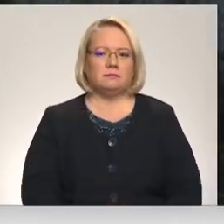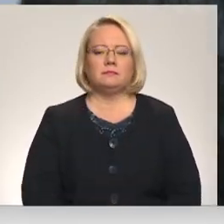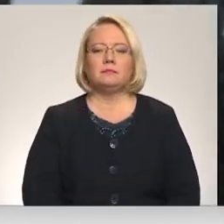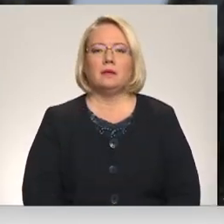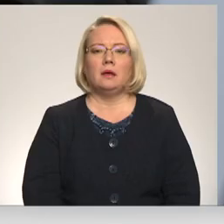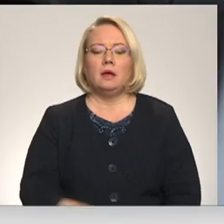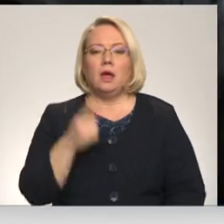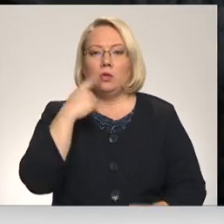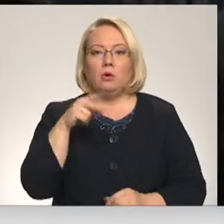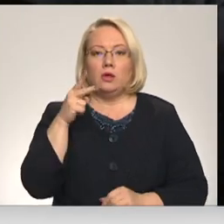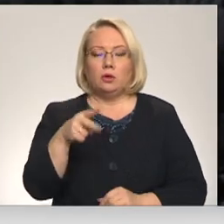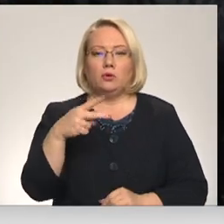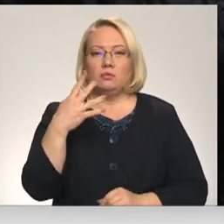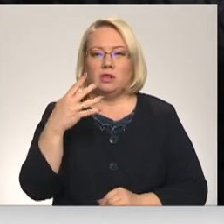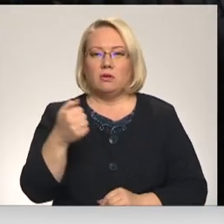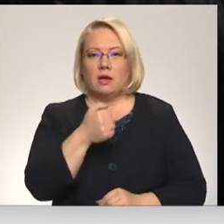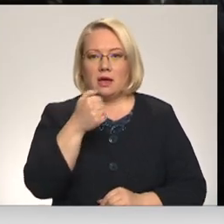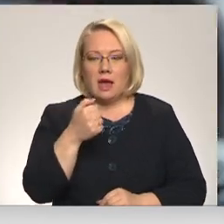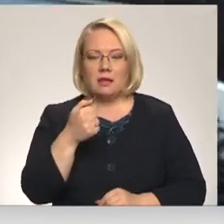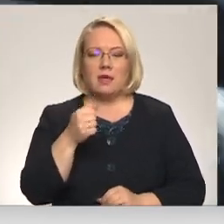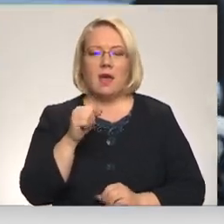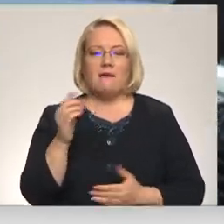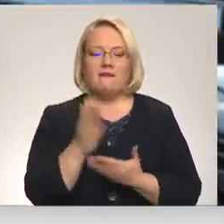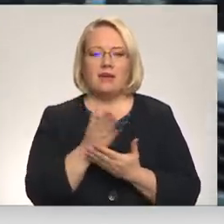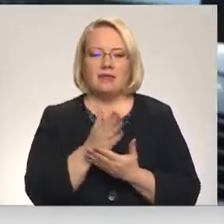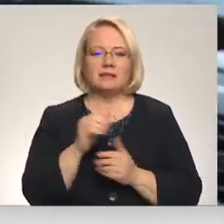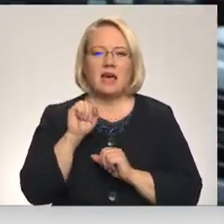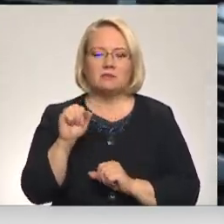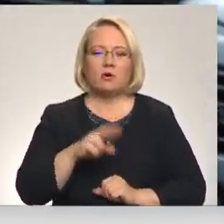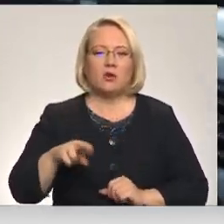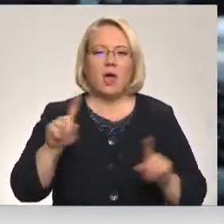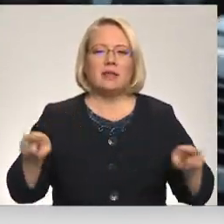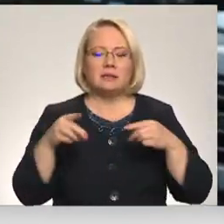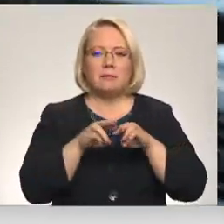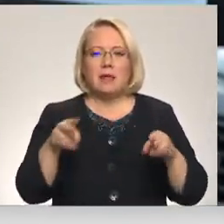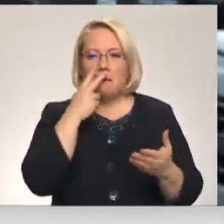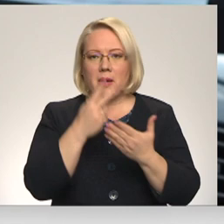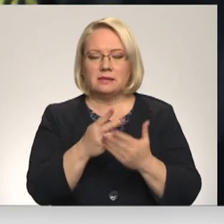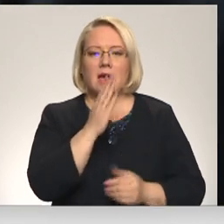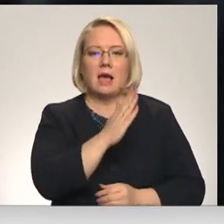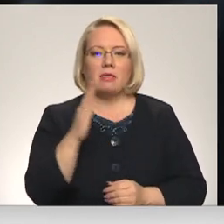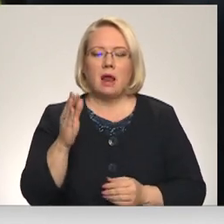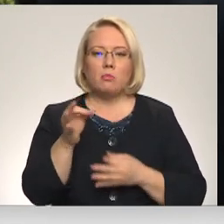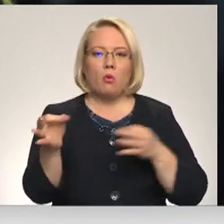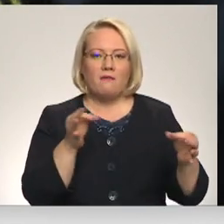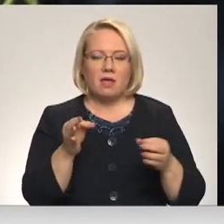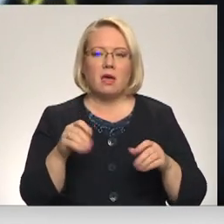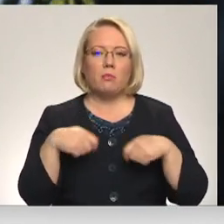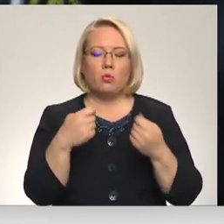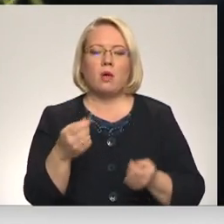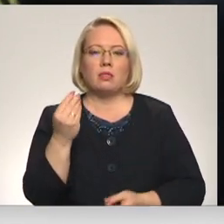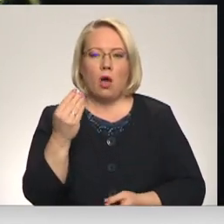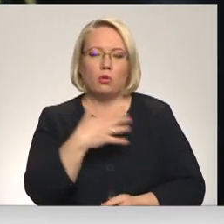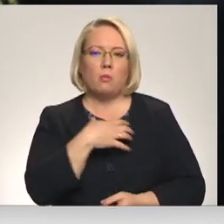No 2024. gada Vides aizsardzības un reģinālās attīstības ministrī paredzēsi katram nodam izveidot un atvēlēt finansējumu